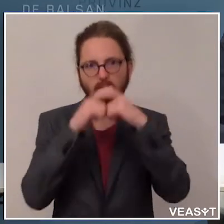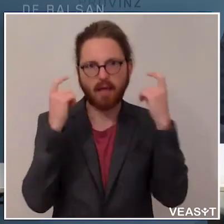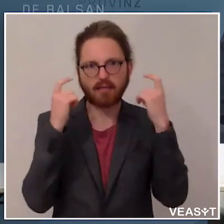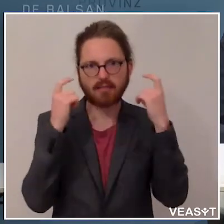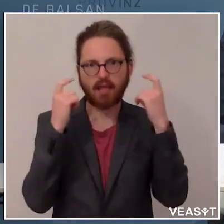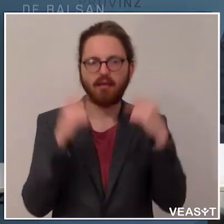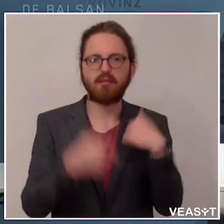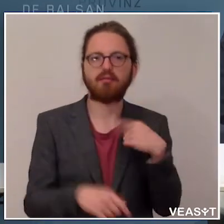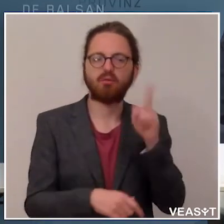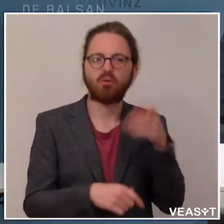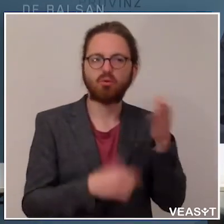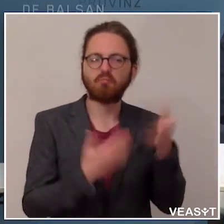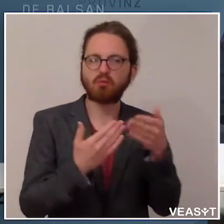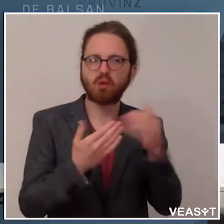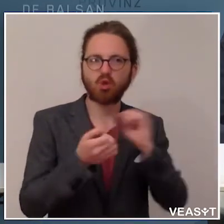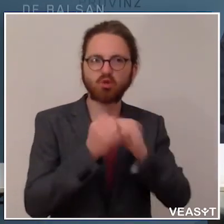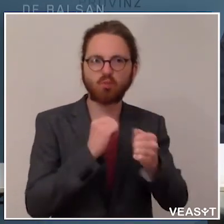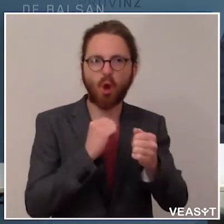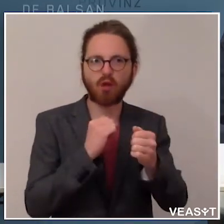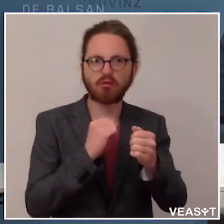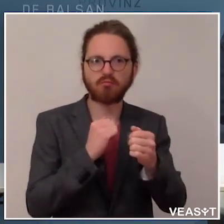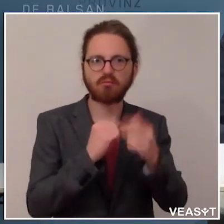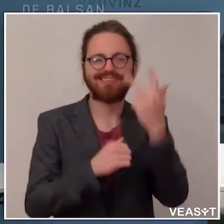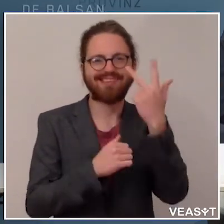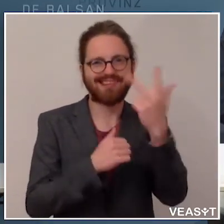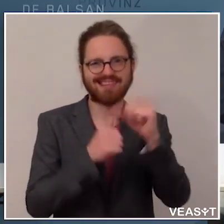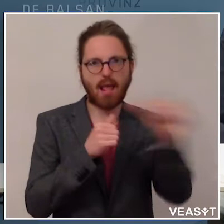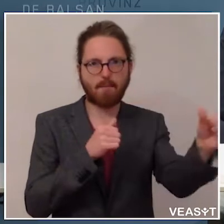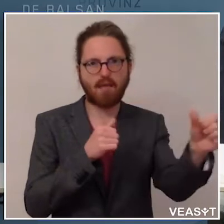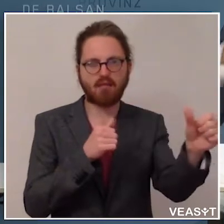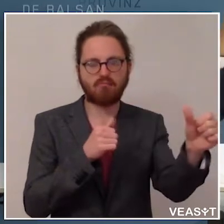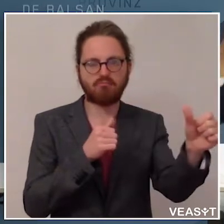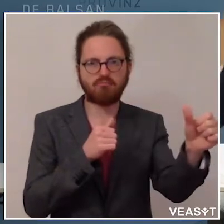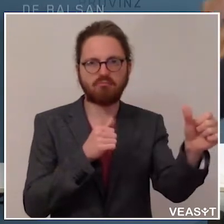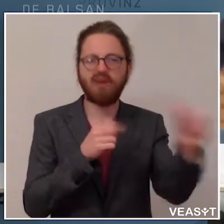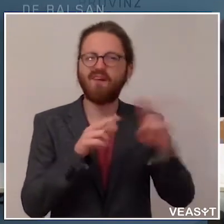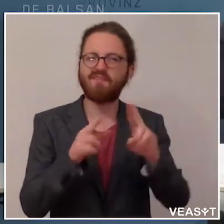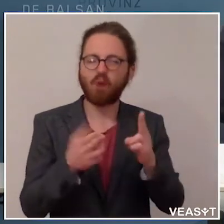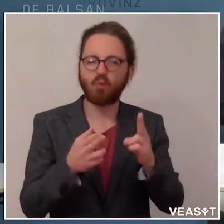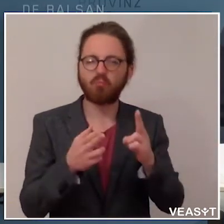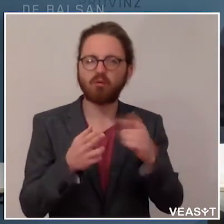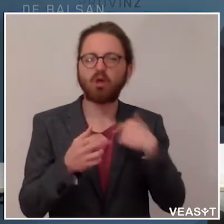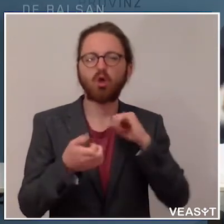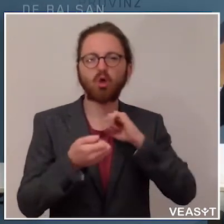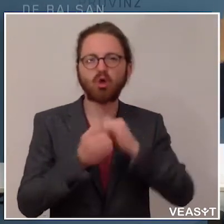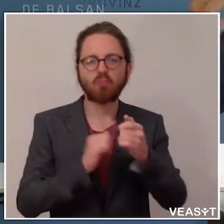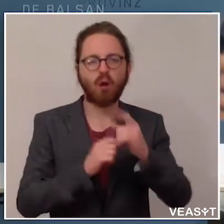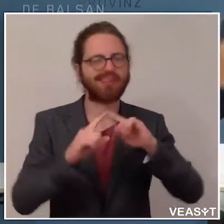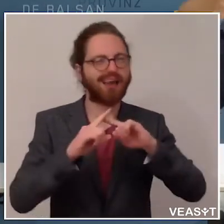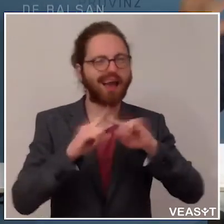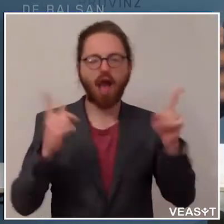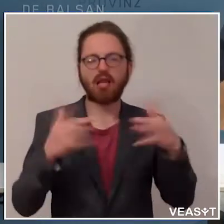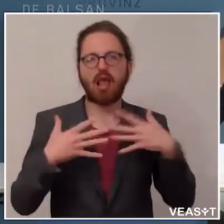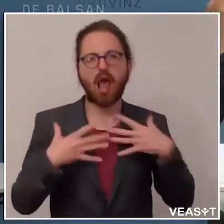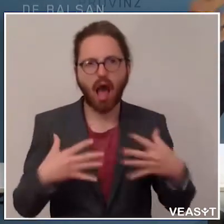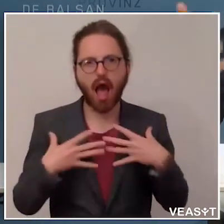beim Sport hingegen drei Meter. Warum? Weil man beim Sport eine ganz andere Atmungsaktivität hat, auch hustet,